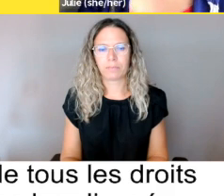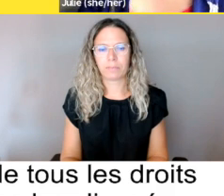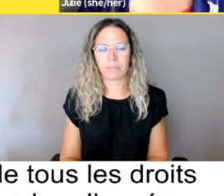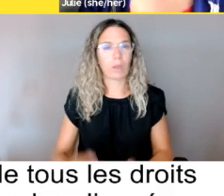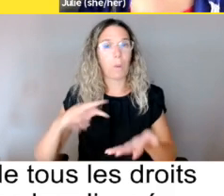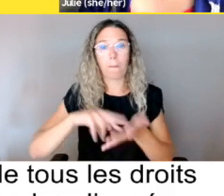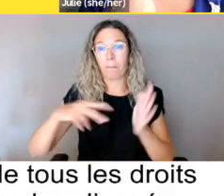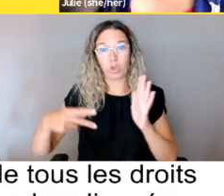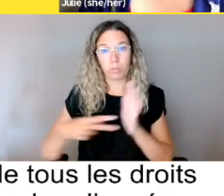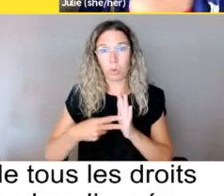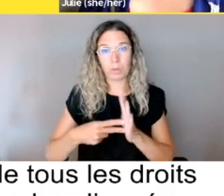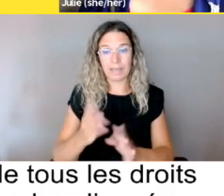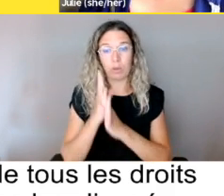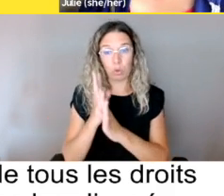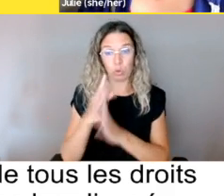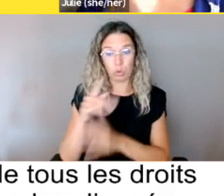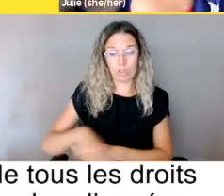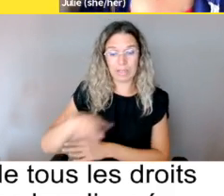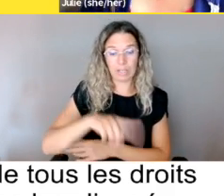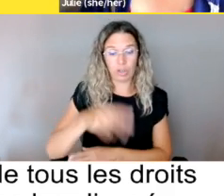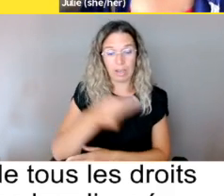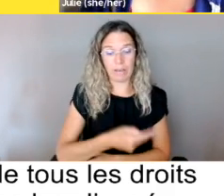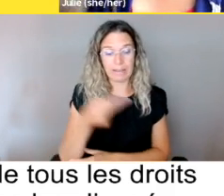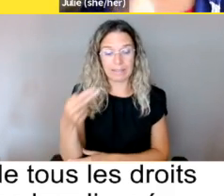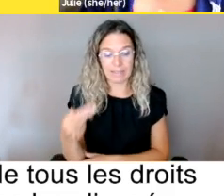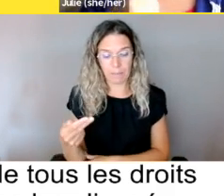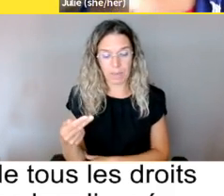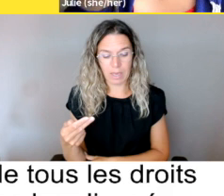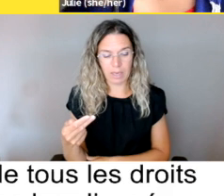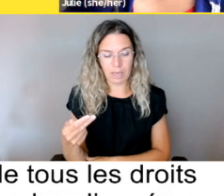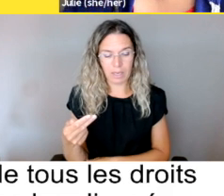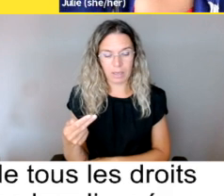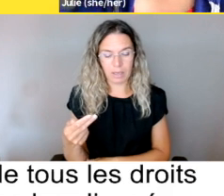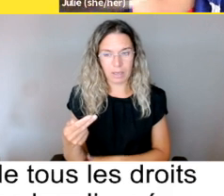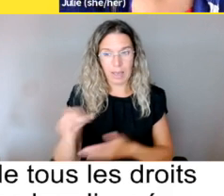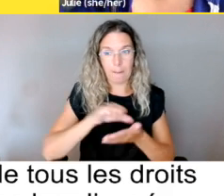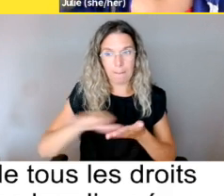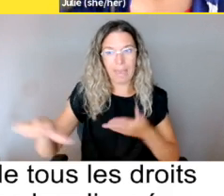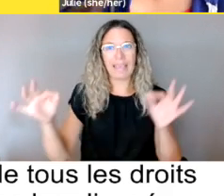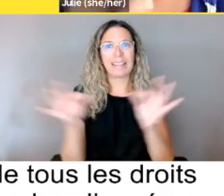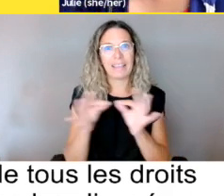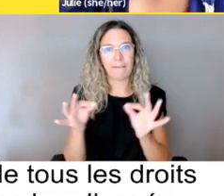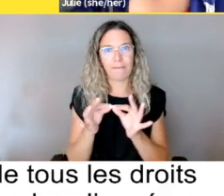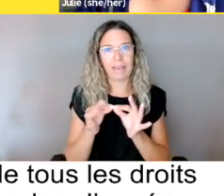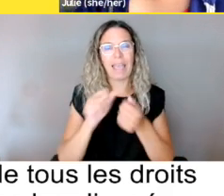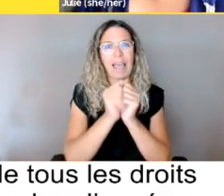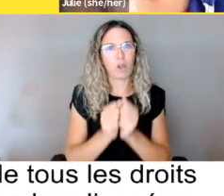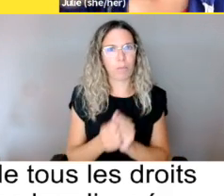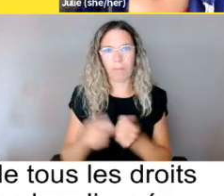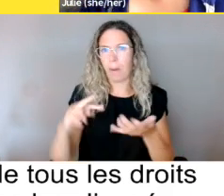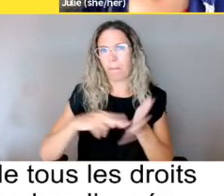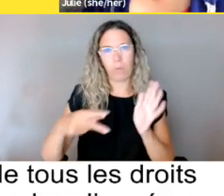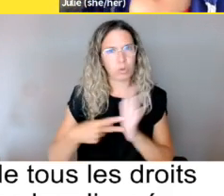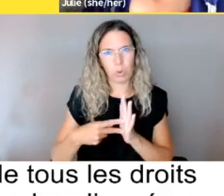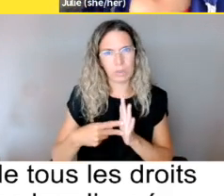supposé d'être aux usagers handicapés à payer des frais d'accommodement, d